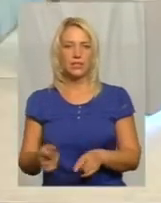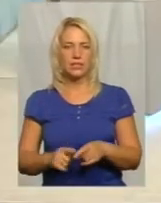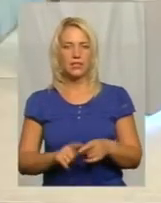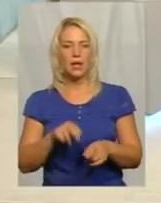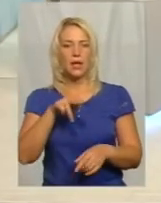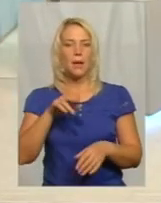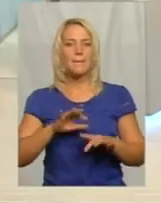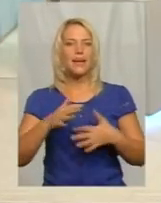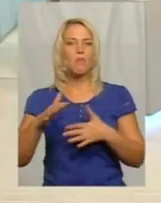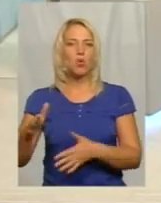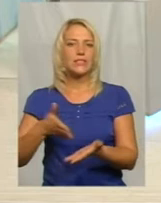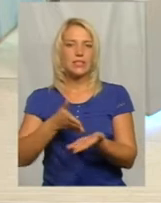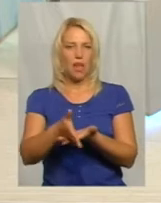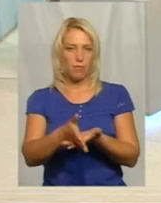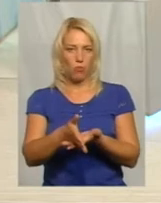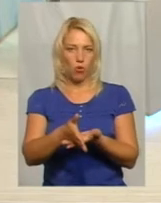напрямок, так званий,